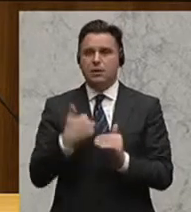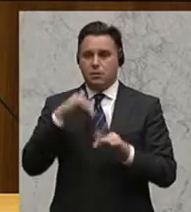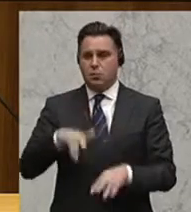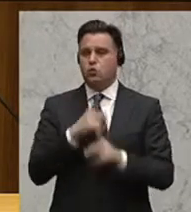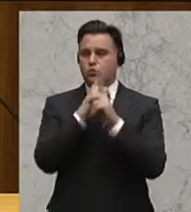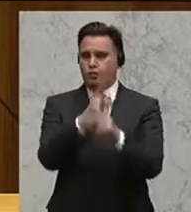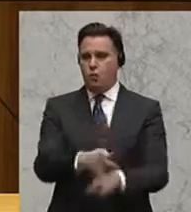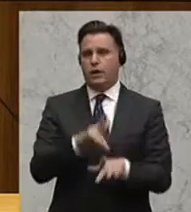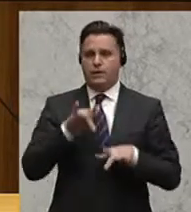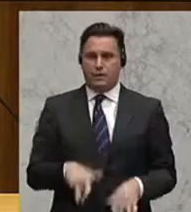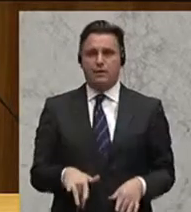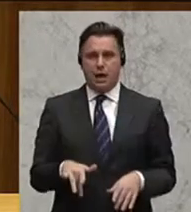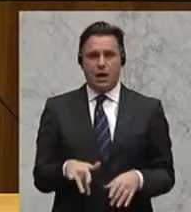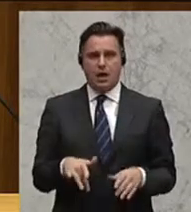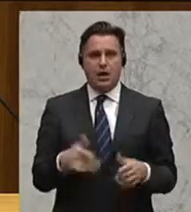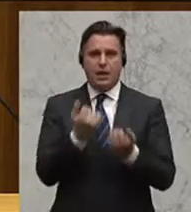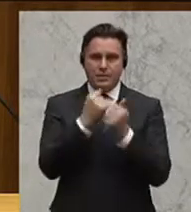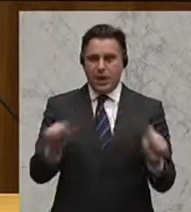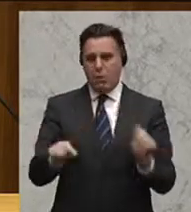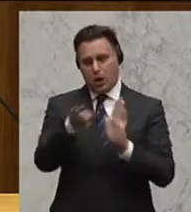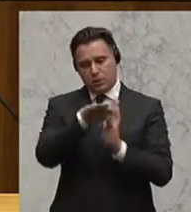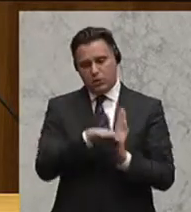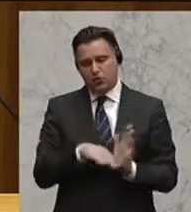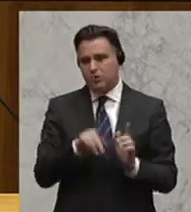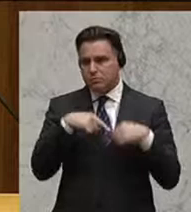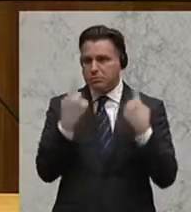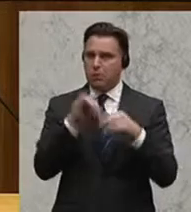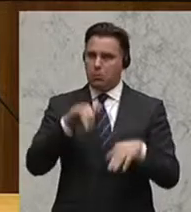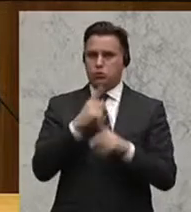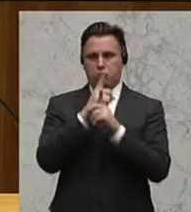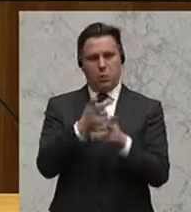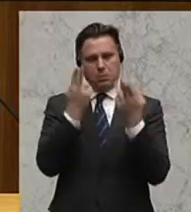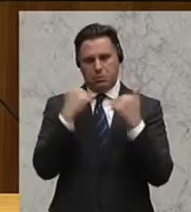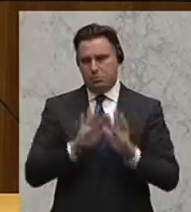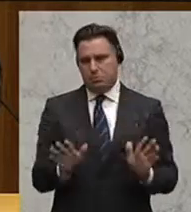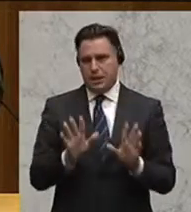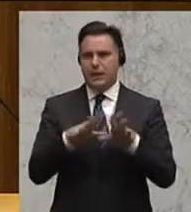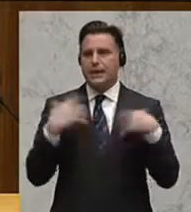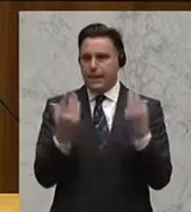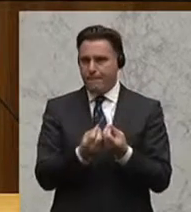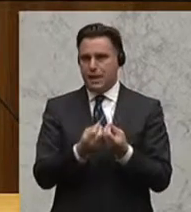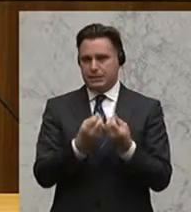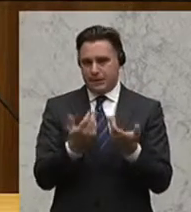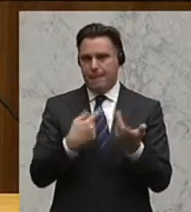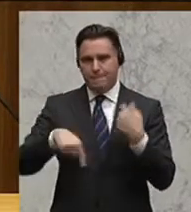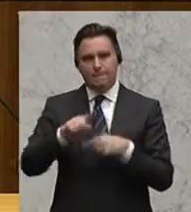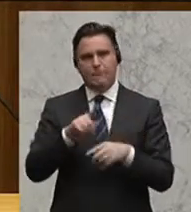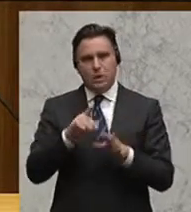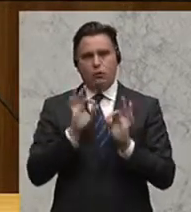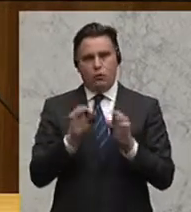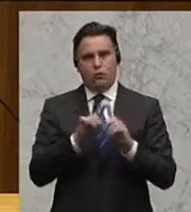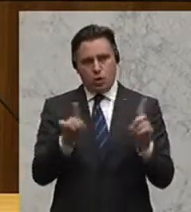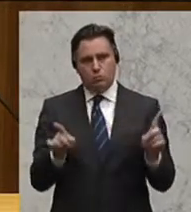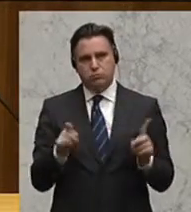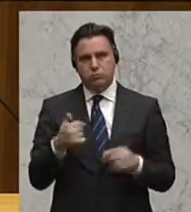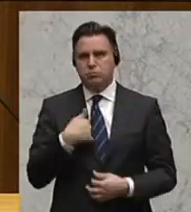demokratischen Grundprinzipen zu richten. Und wir stehen gemeinsam, ich glaube, für die Mehrheit des Hauses zu sprechen,